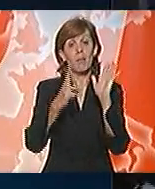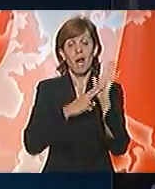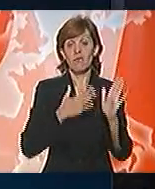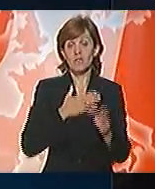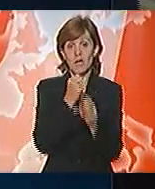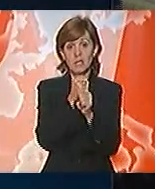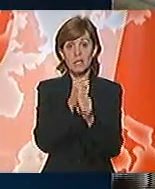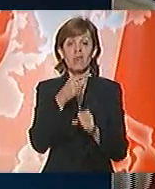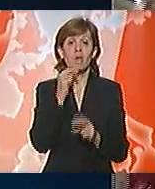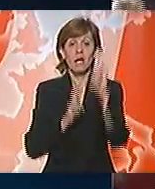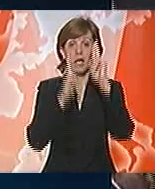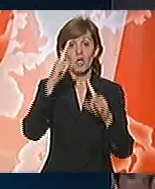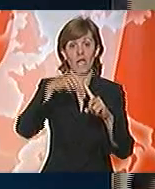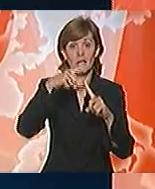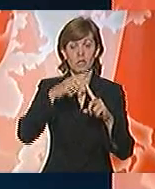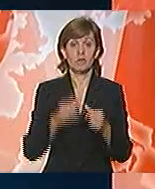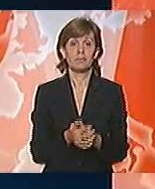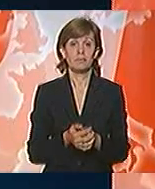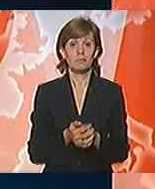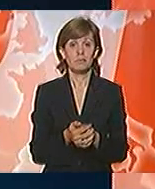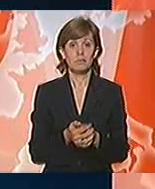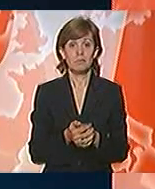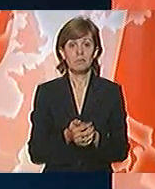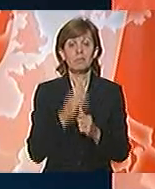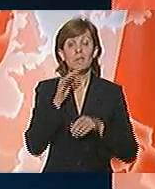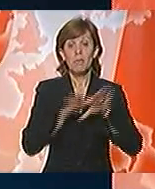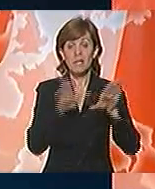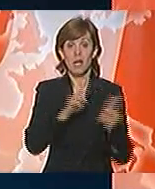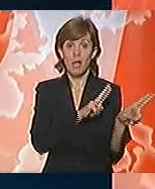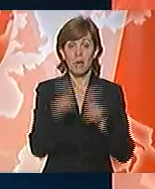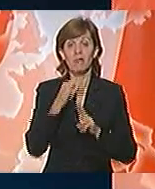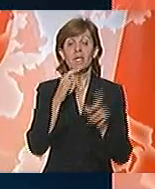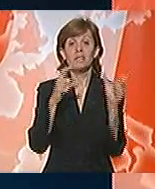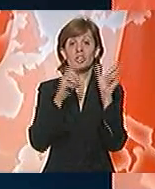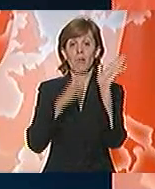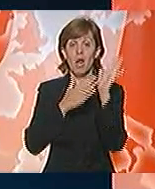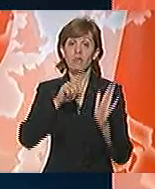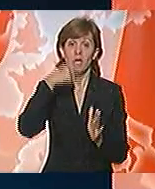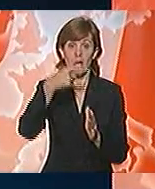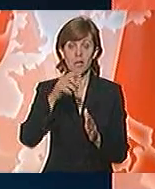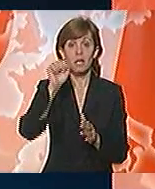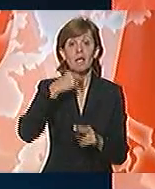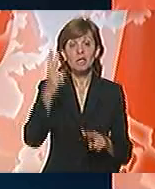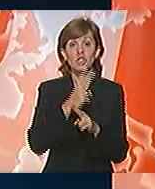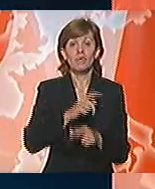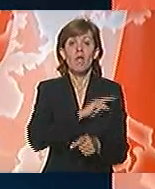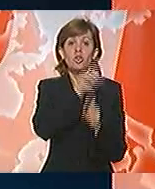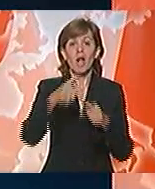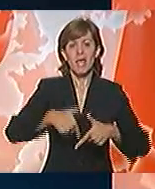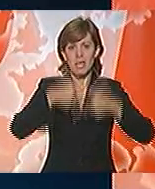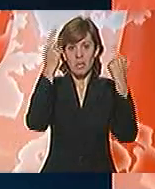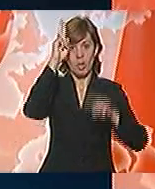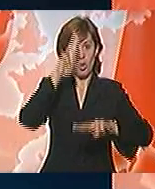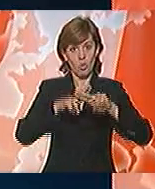stav, naglasio je Tadić. Ministarka pravde Snežana Malović kazala je da je država donela jasnu